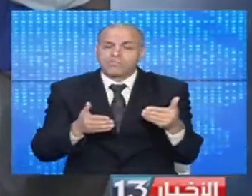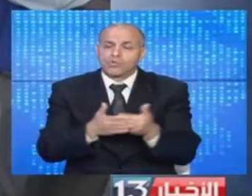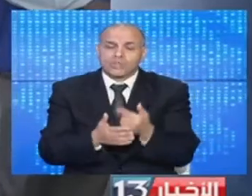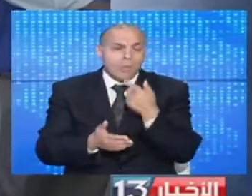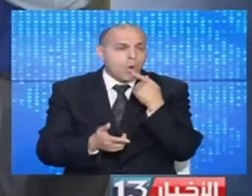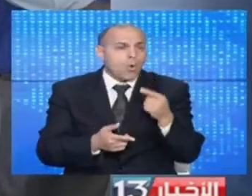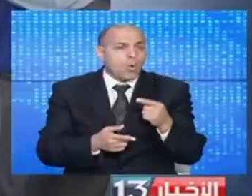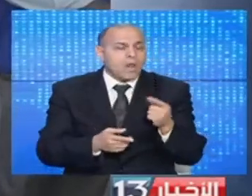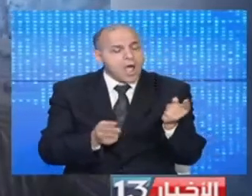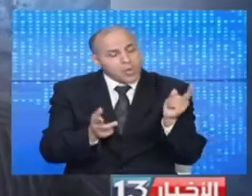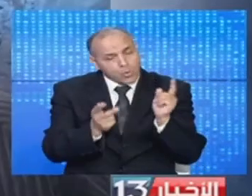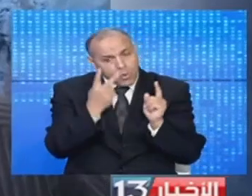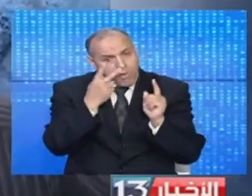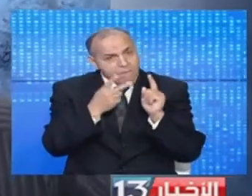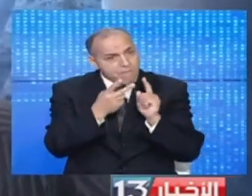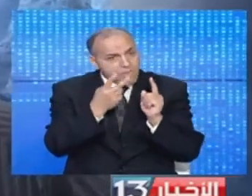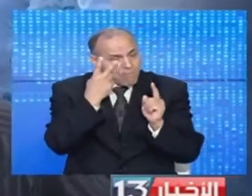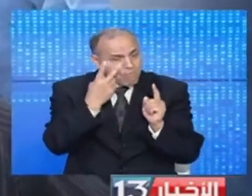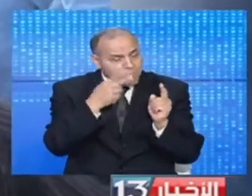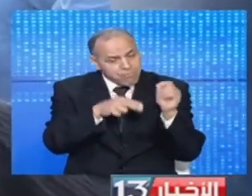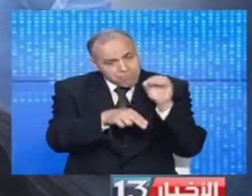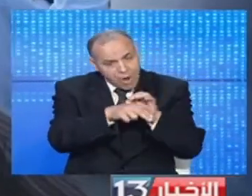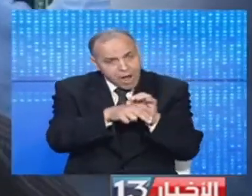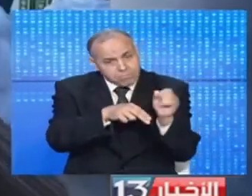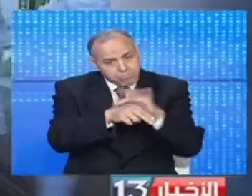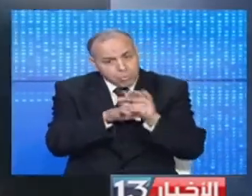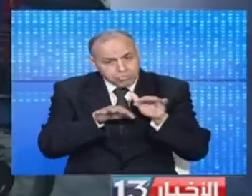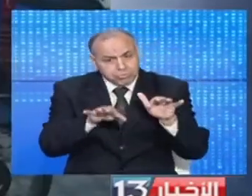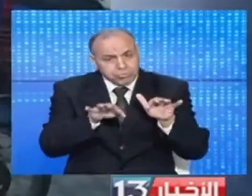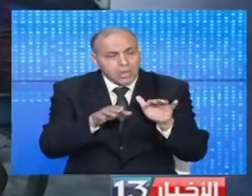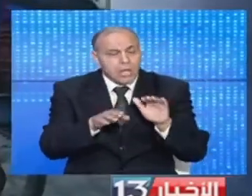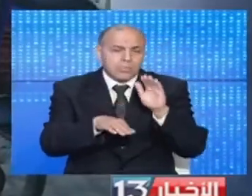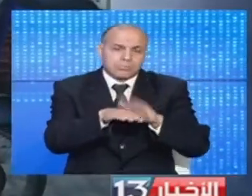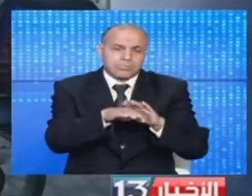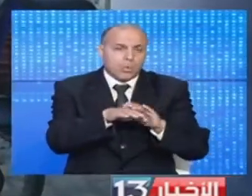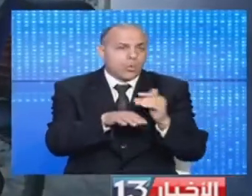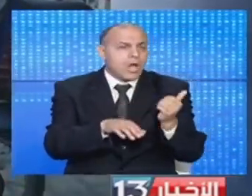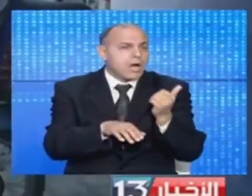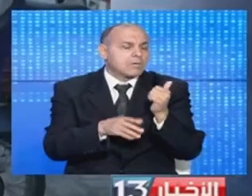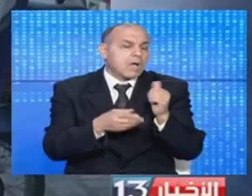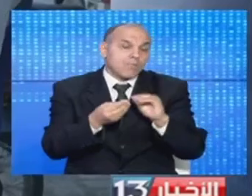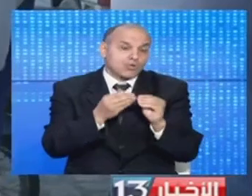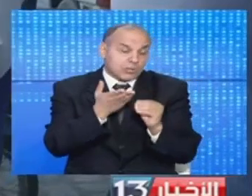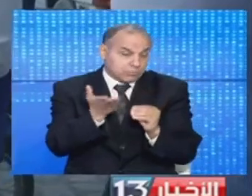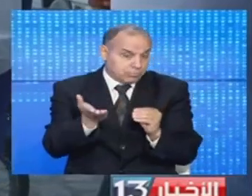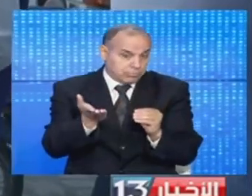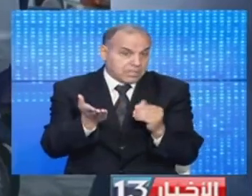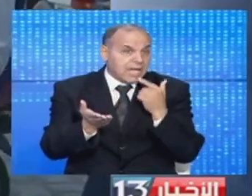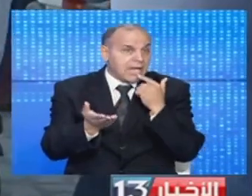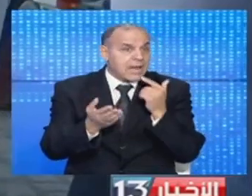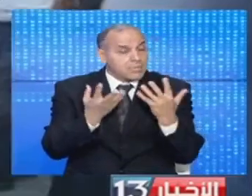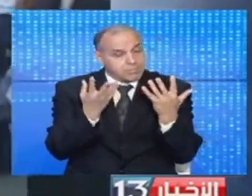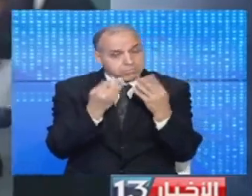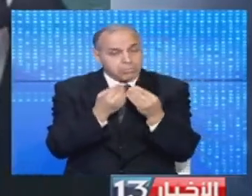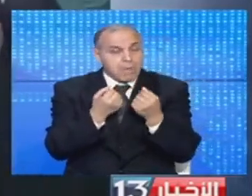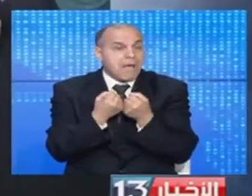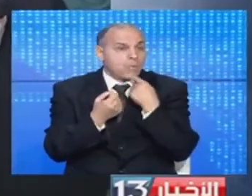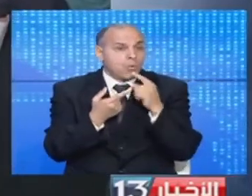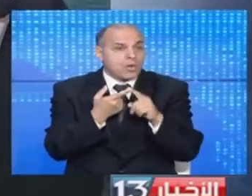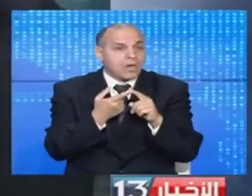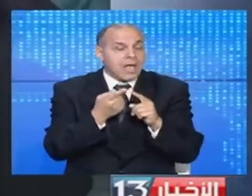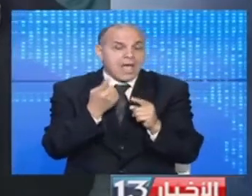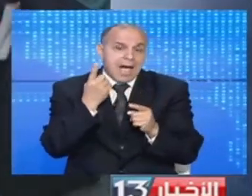جربة في الموجة الثانية من فيروس كورونا توجه جديد من مختلف الفعاليات لتوحيد الجهود